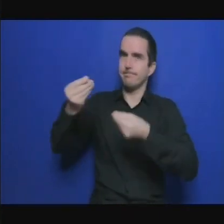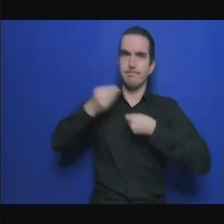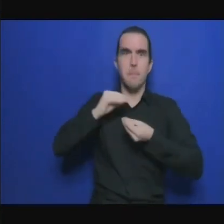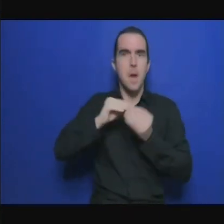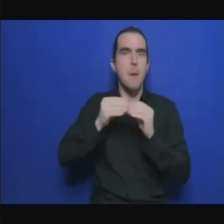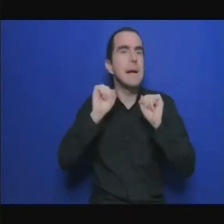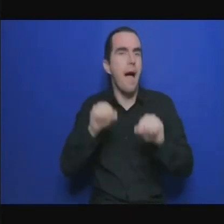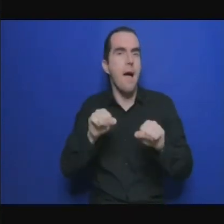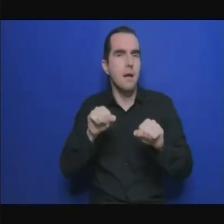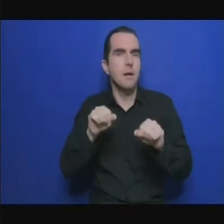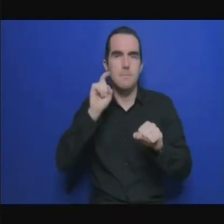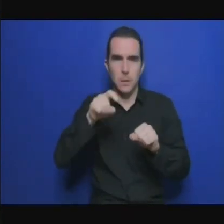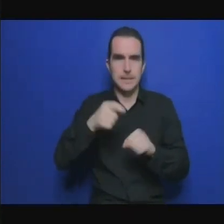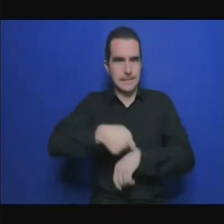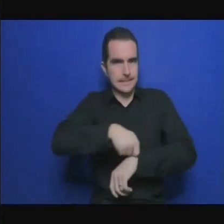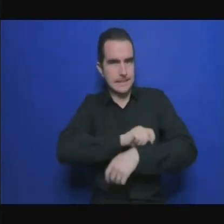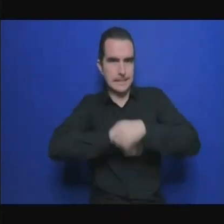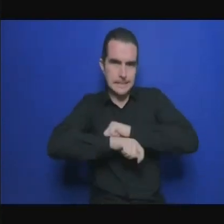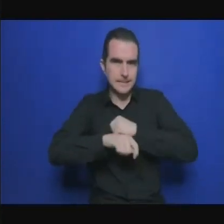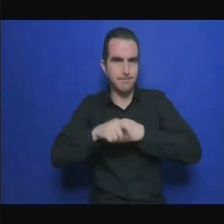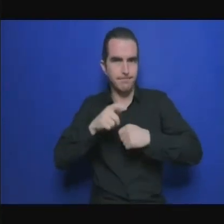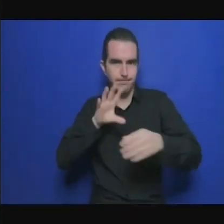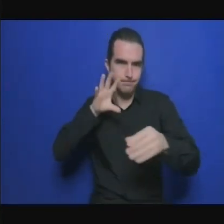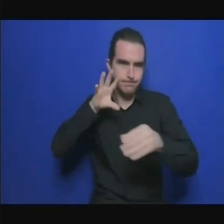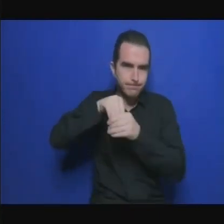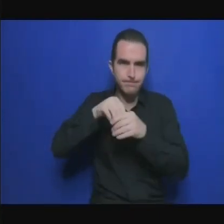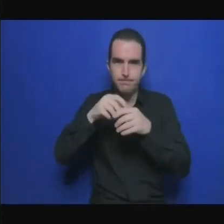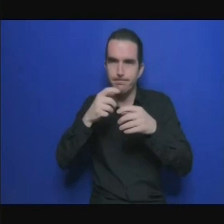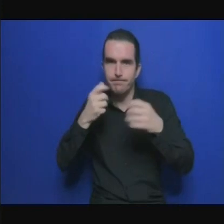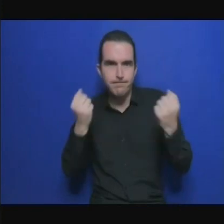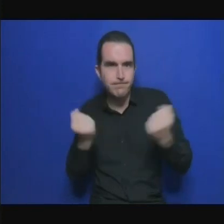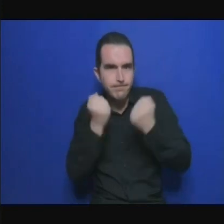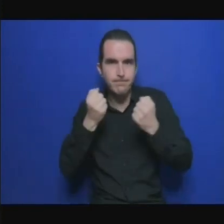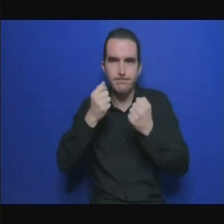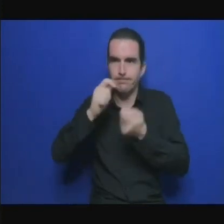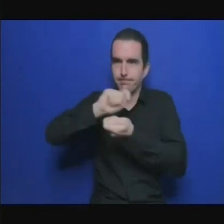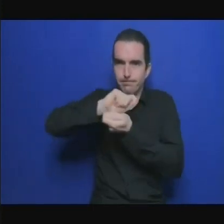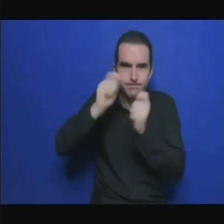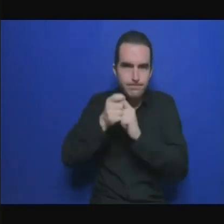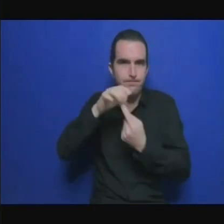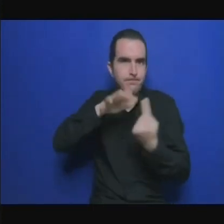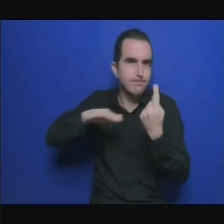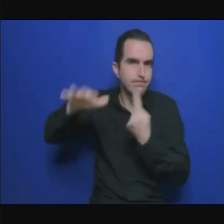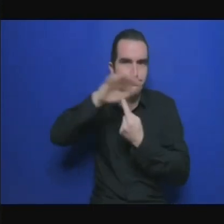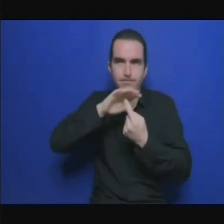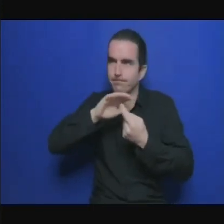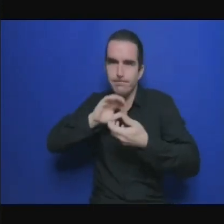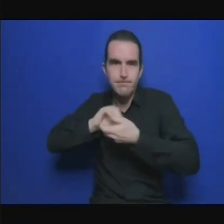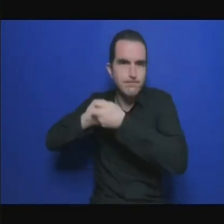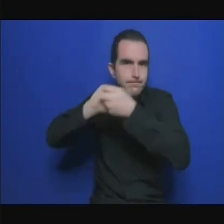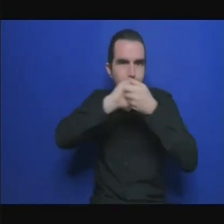il faut tenir compte de la situation réelle de l'Afrique en sachant qu'elle contribue très peu